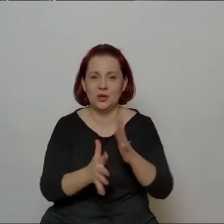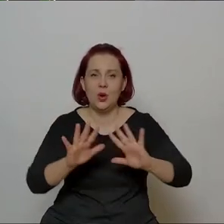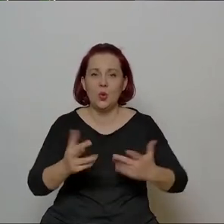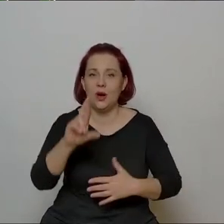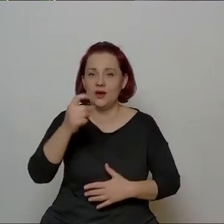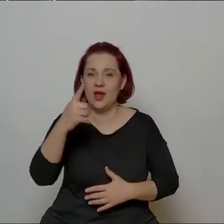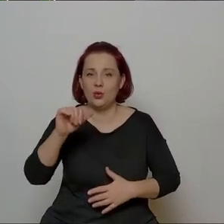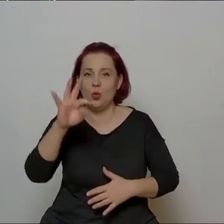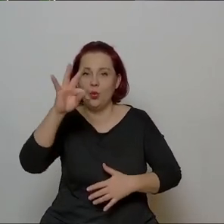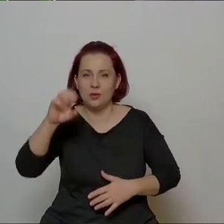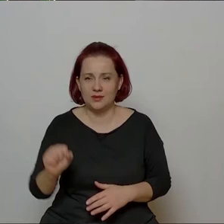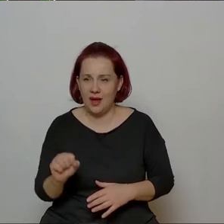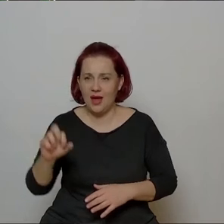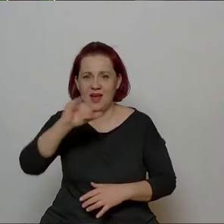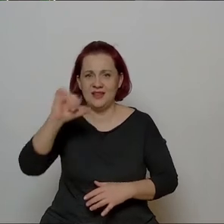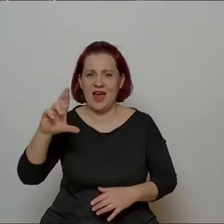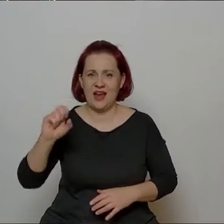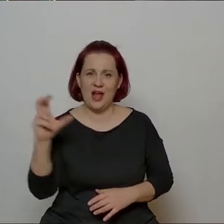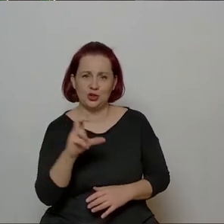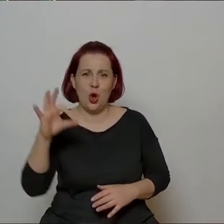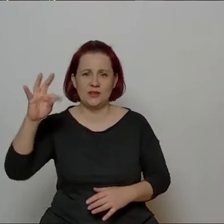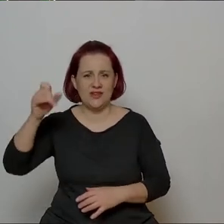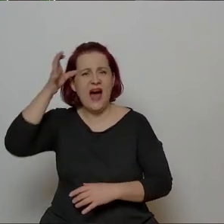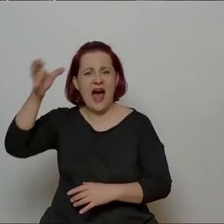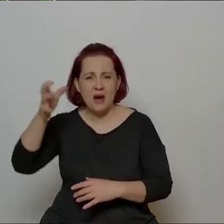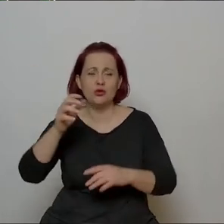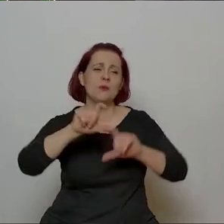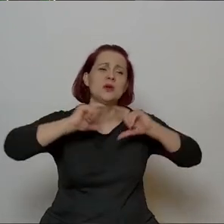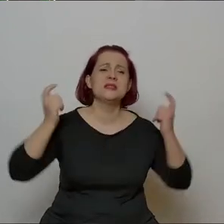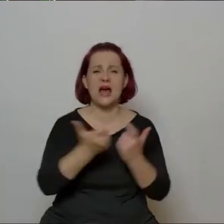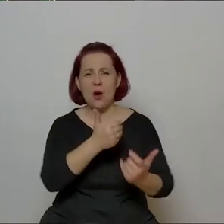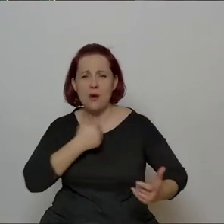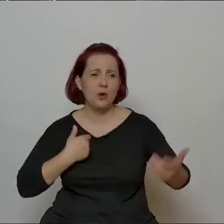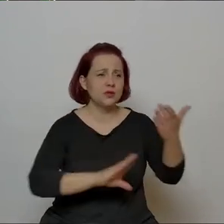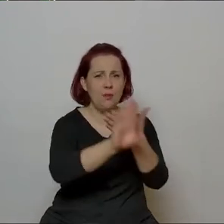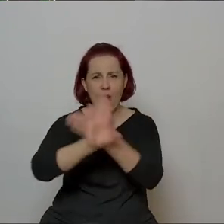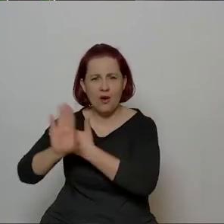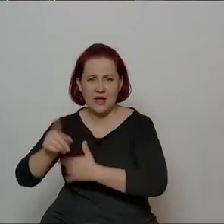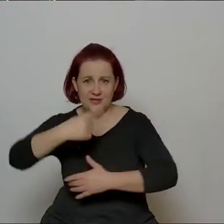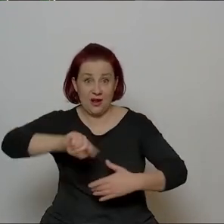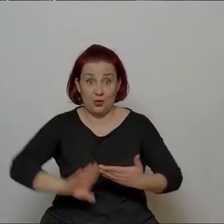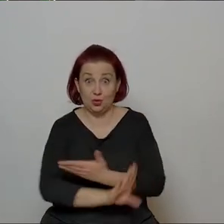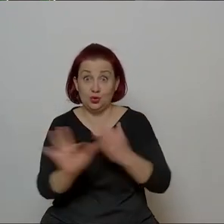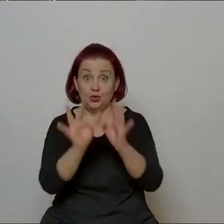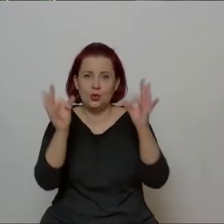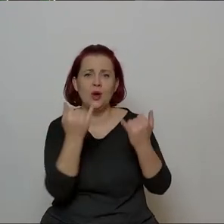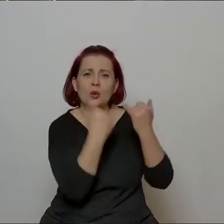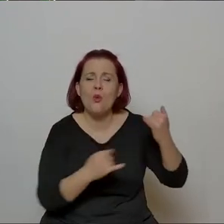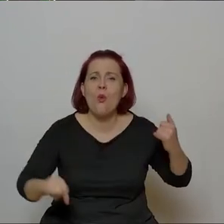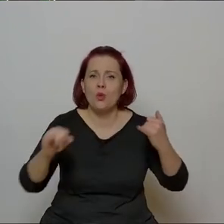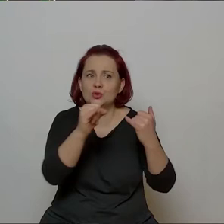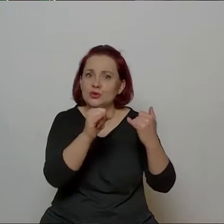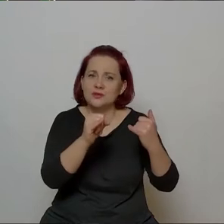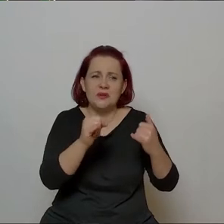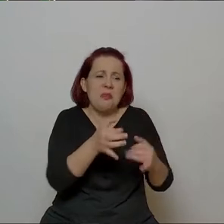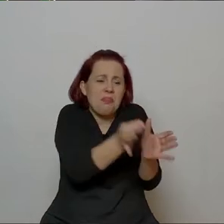Jaracza i Osterwy. Jeździli z nią po całej Polsce wyzwolonej i wystawiali sztuki w rozmaitych, żeby nie